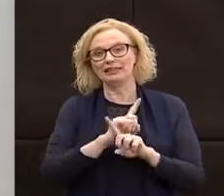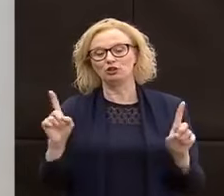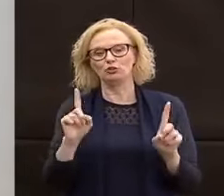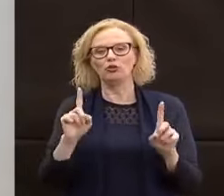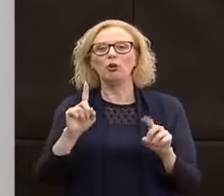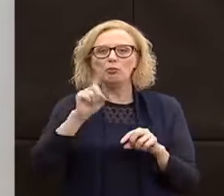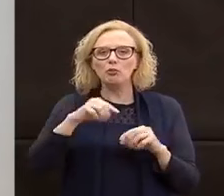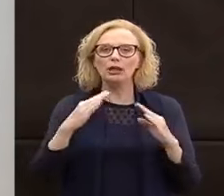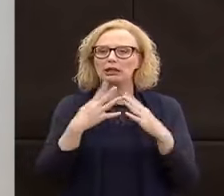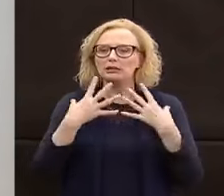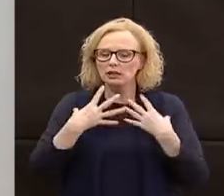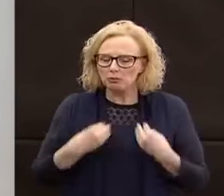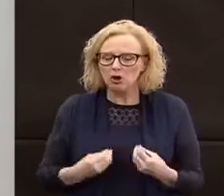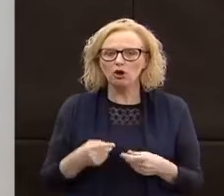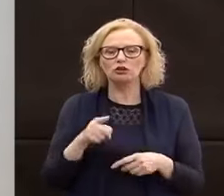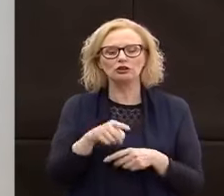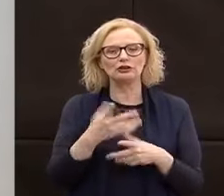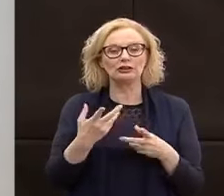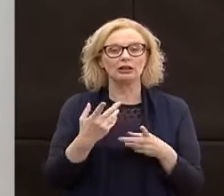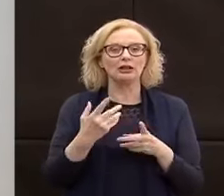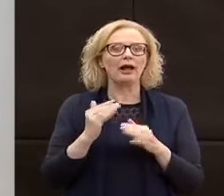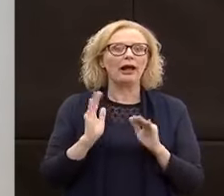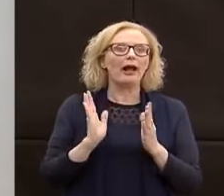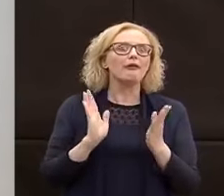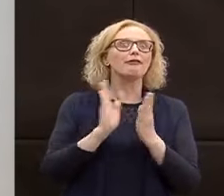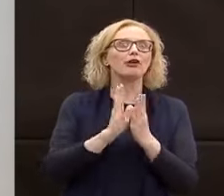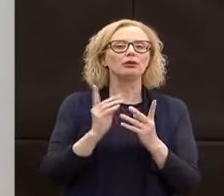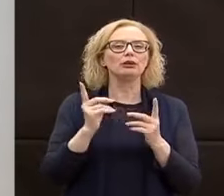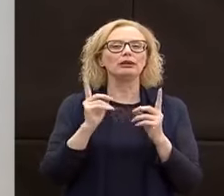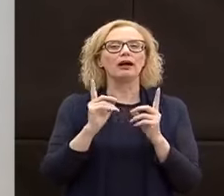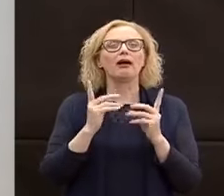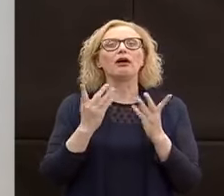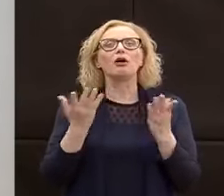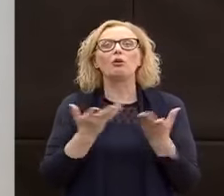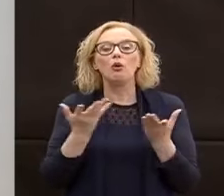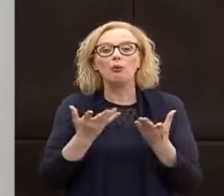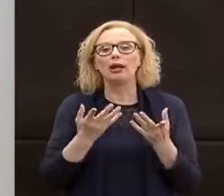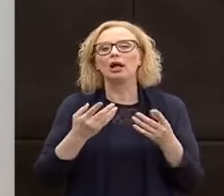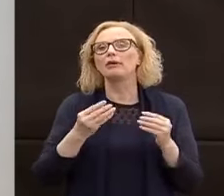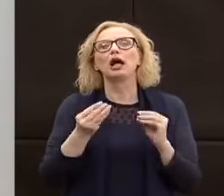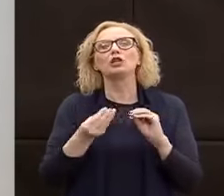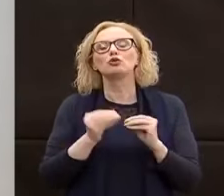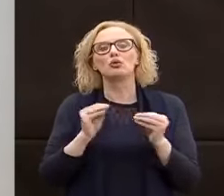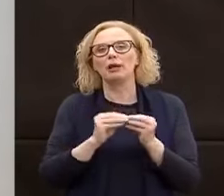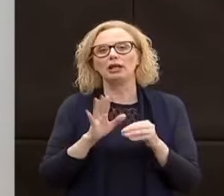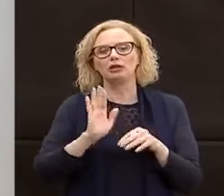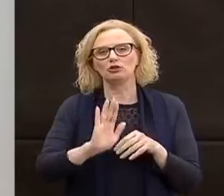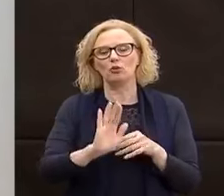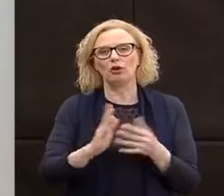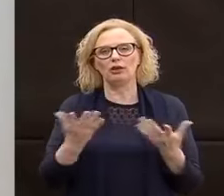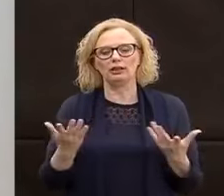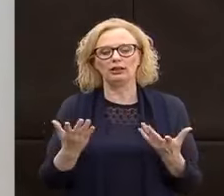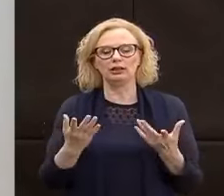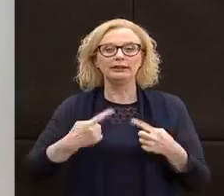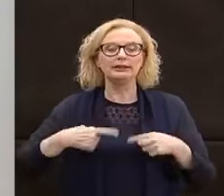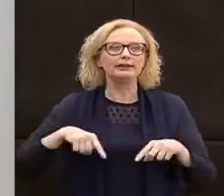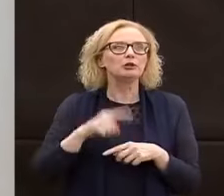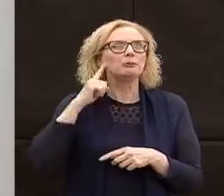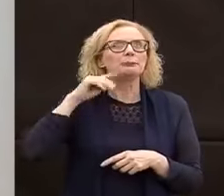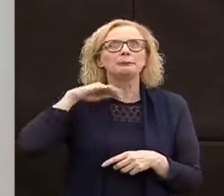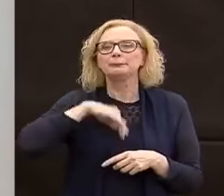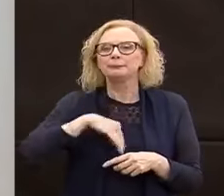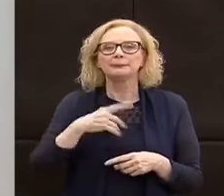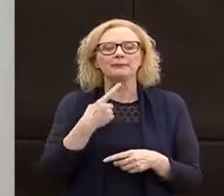affrontare con gli strumenti che potevano avere. Quindi io mi sento di dire che abbiamo fatto veramente